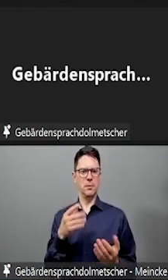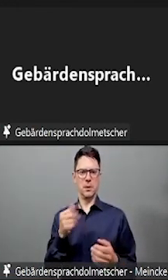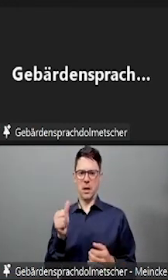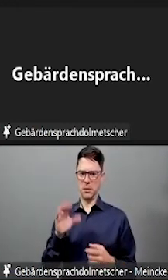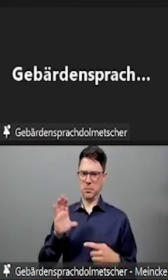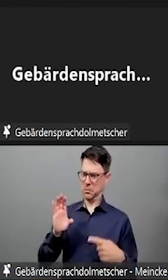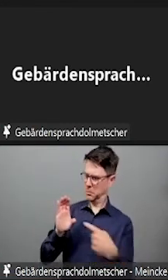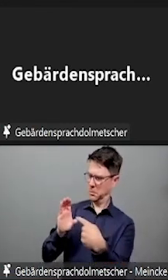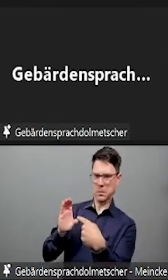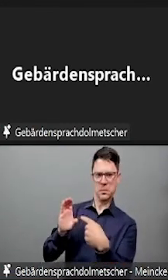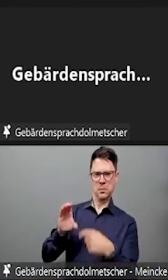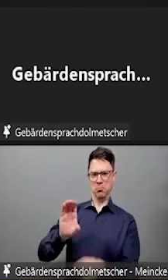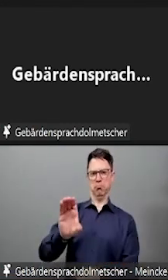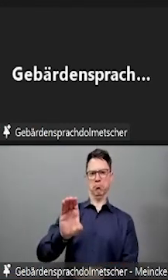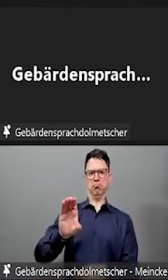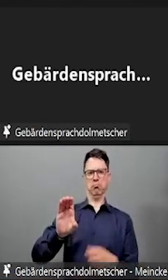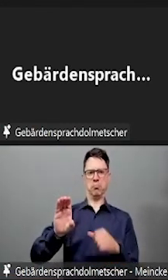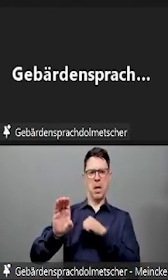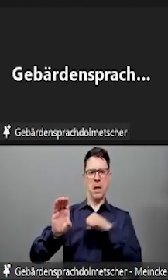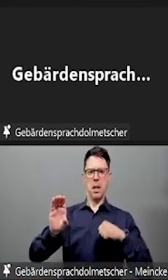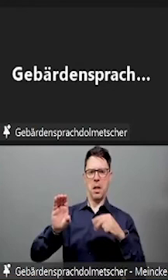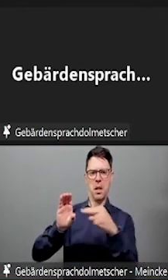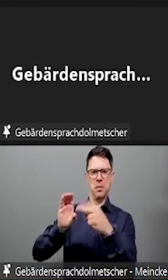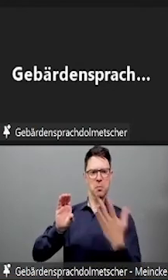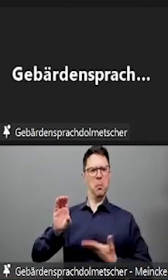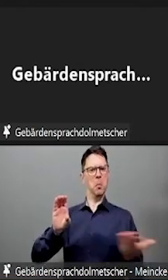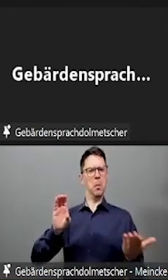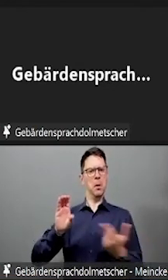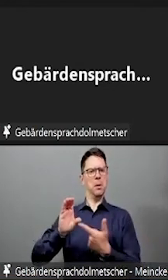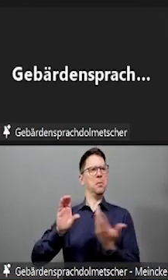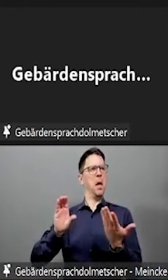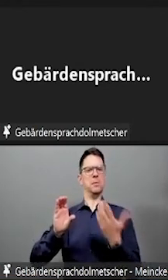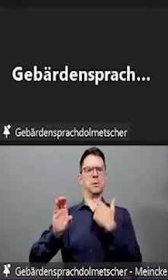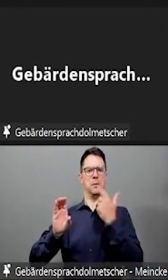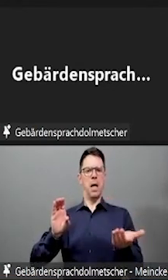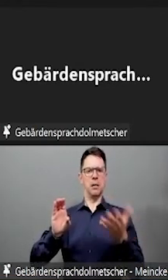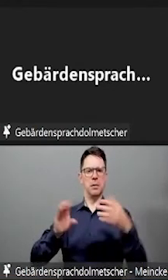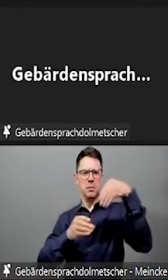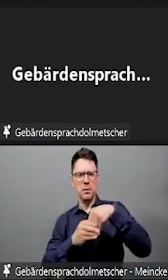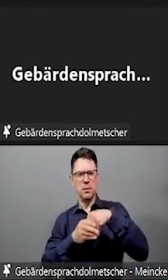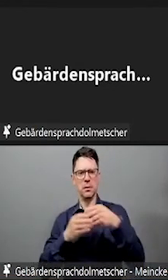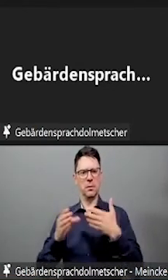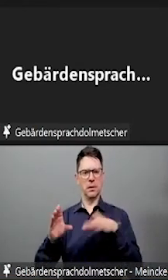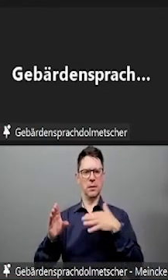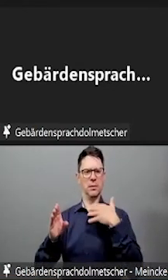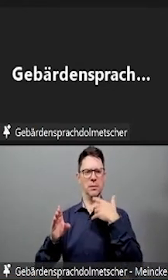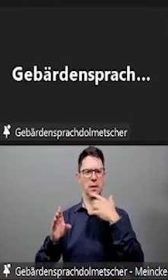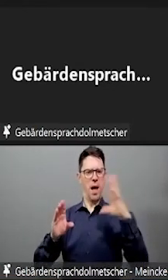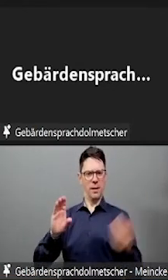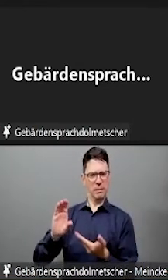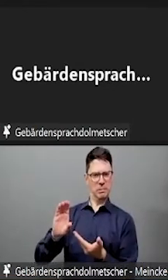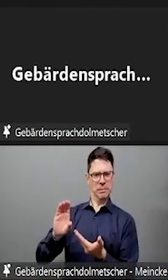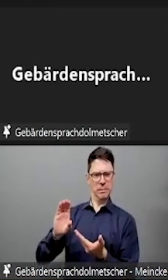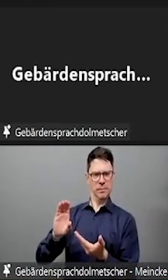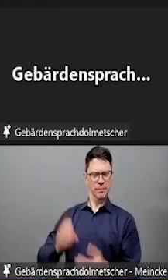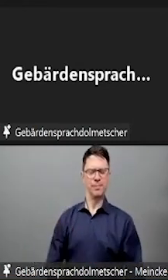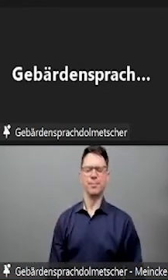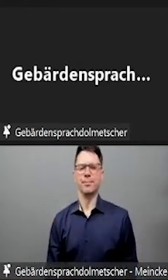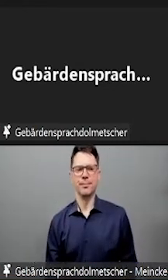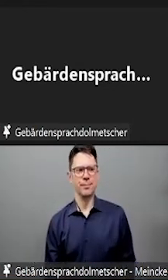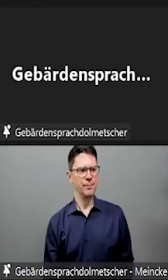nicht die durch die Prüfung zu ermittelnden Fähigkeiten beziehungsweise Kompetenzen betreffen.